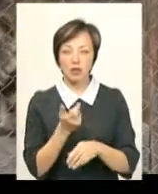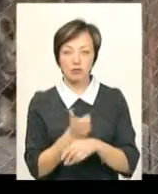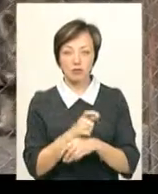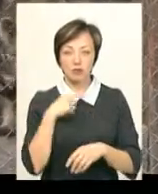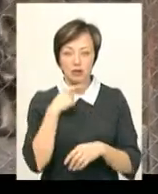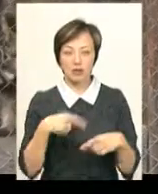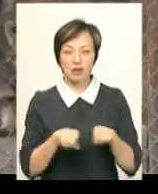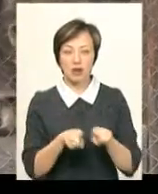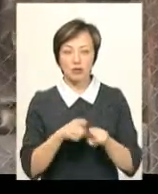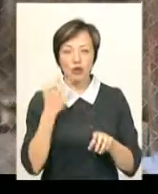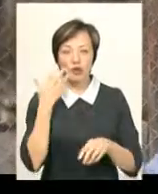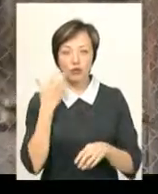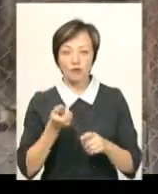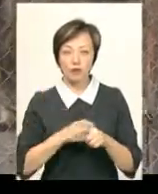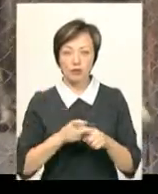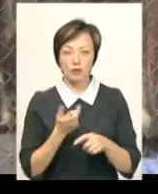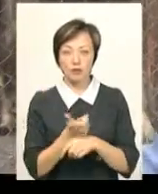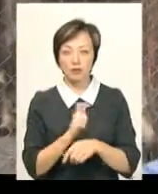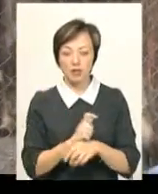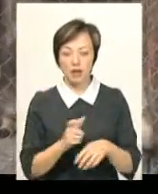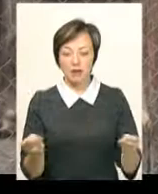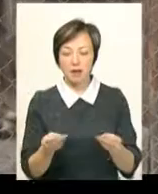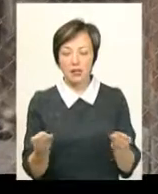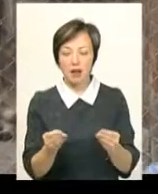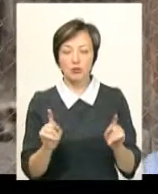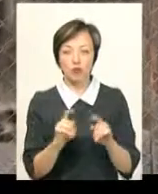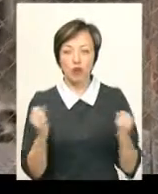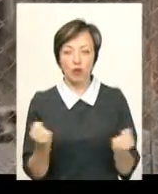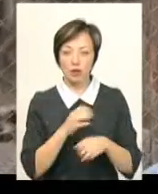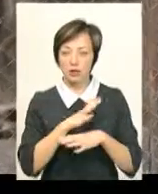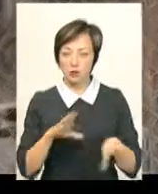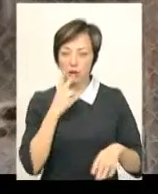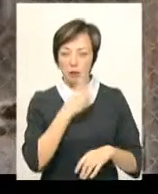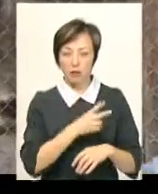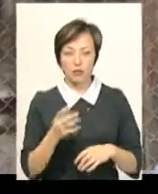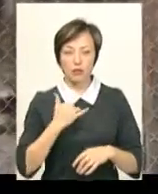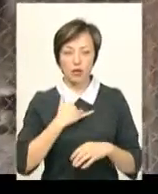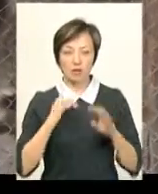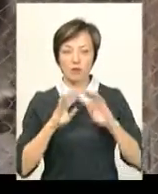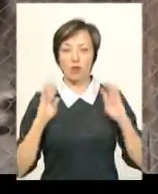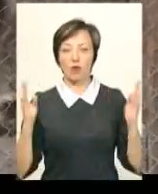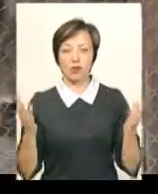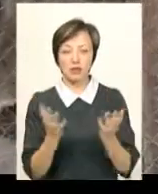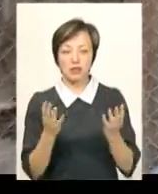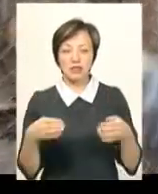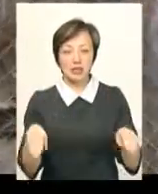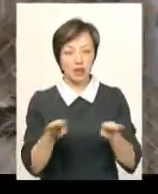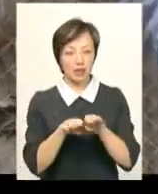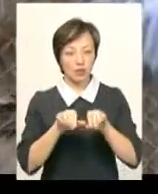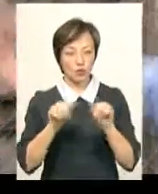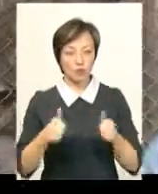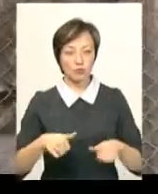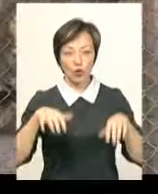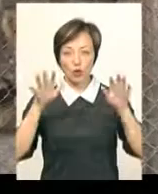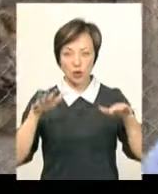раціон, також овочі, фрукти, ну і більше підстиляємо, щоб їм не було холодно. Як бачите, у нас вольєри не відкрито, а закритого типу,